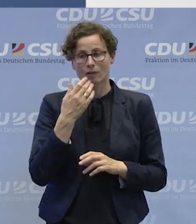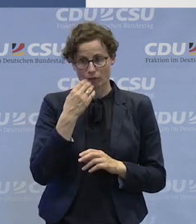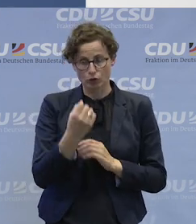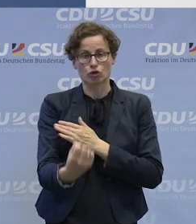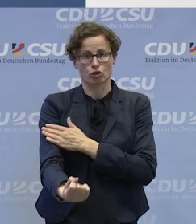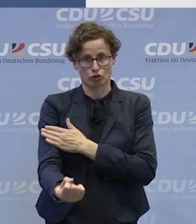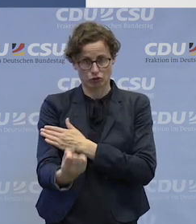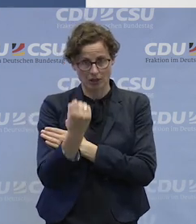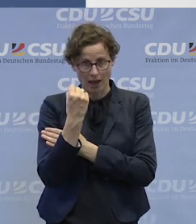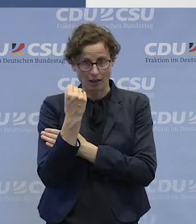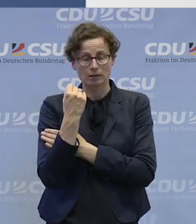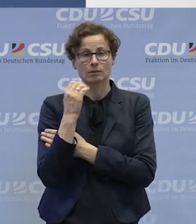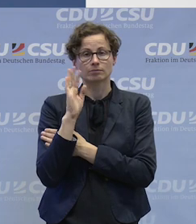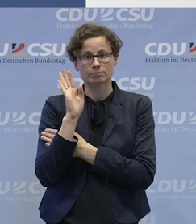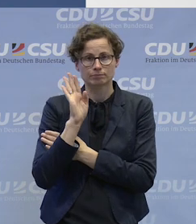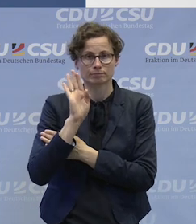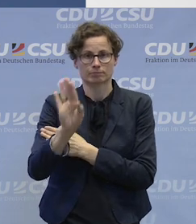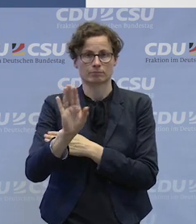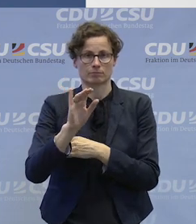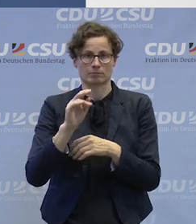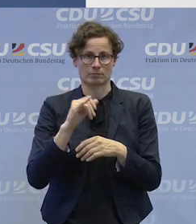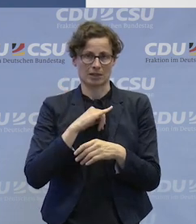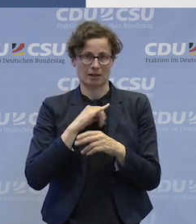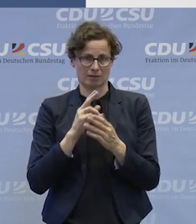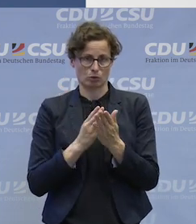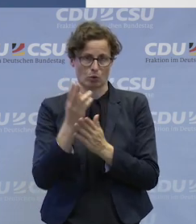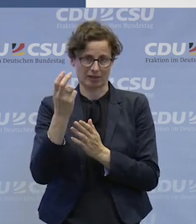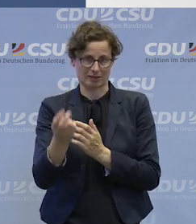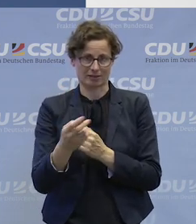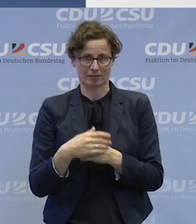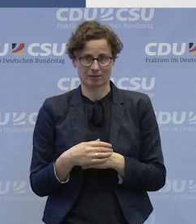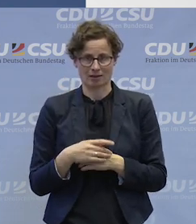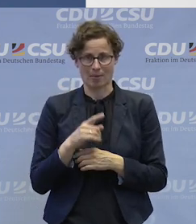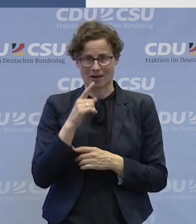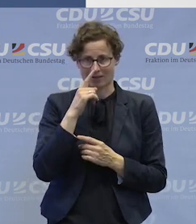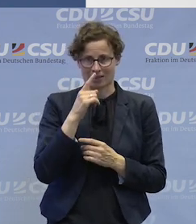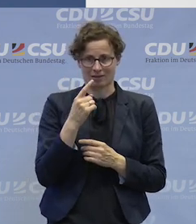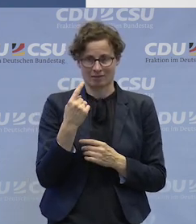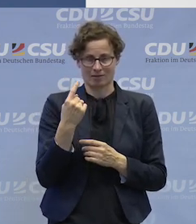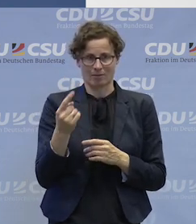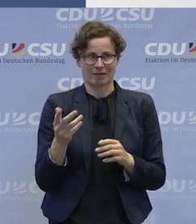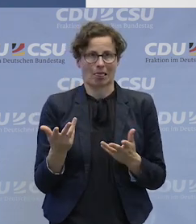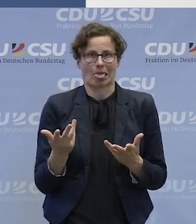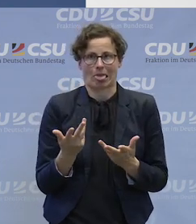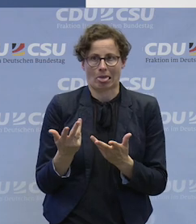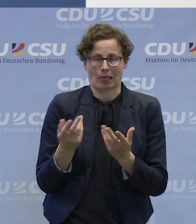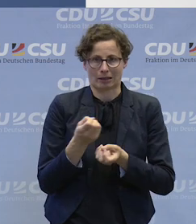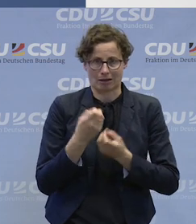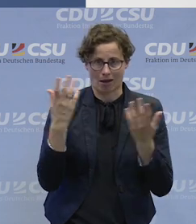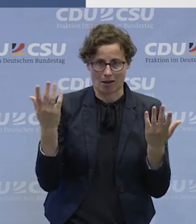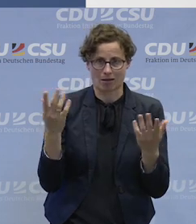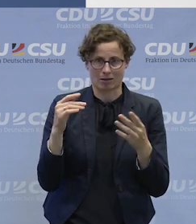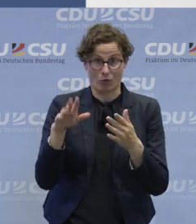seine Interessen und nicht unsere Interessen wahrnimmt. Und wenn diese Aufgabe wieder zu einem großen Teil auf die Werkstätten übertragen